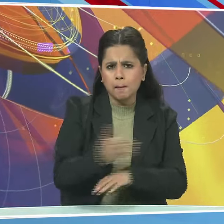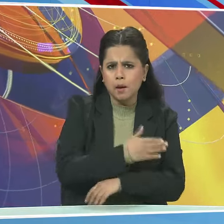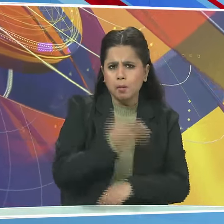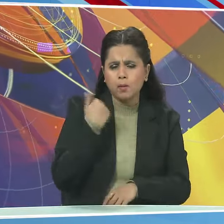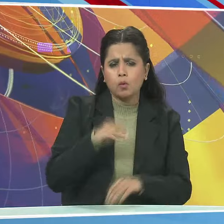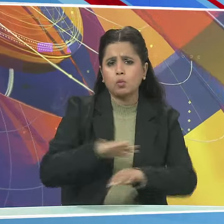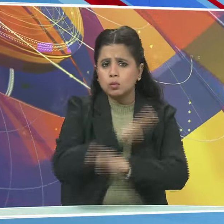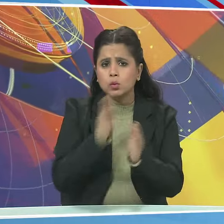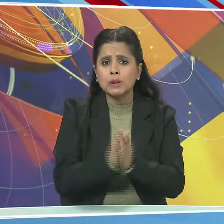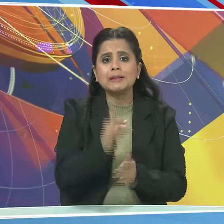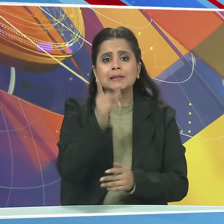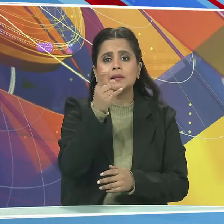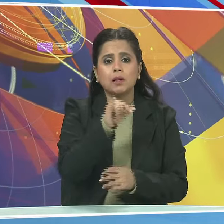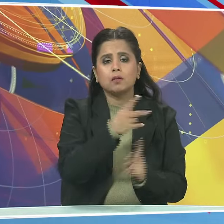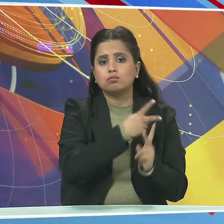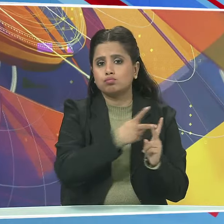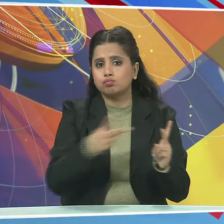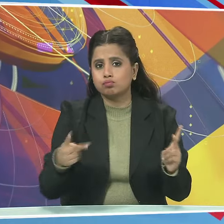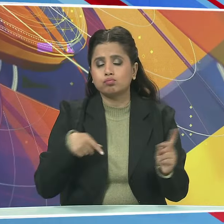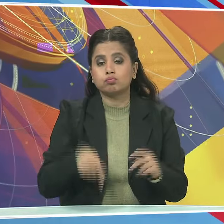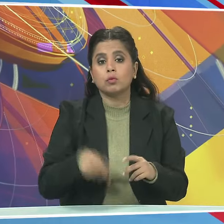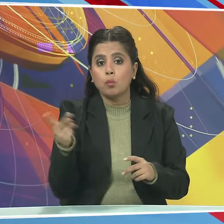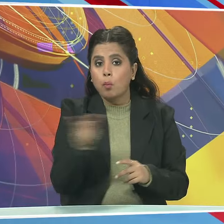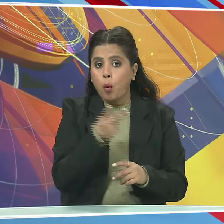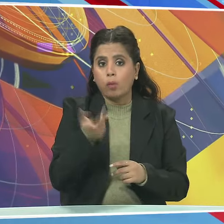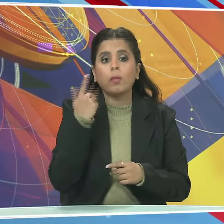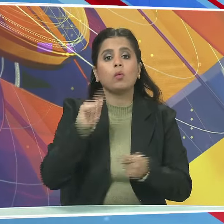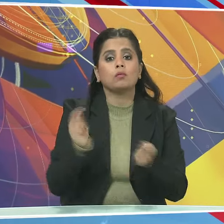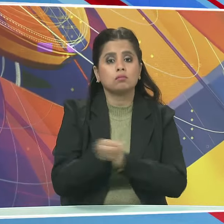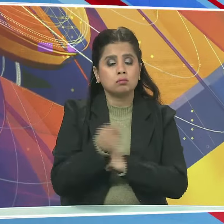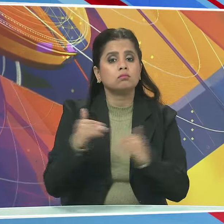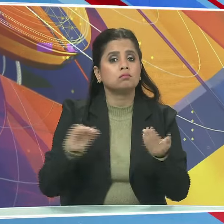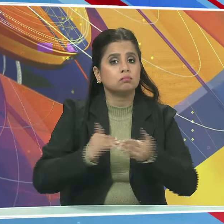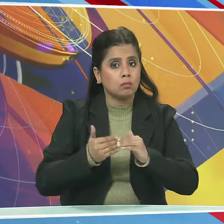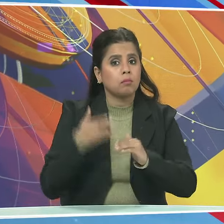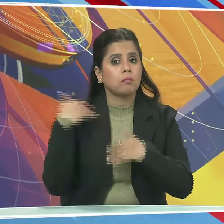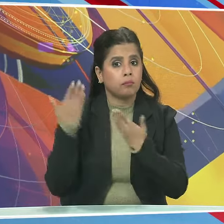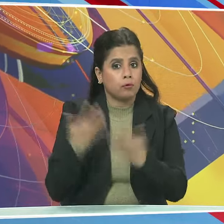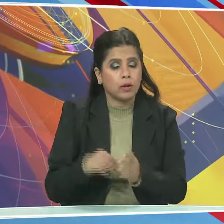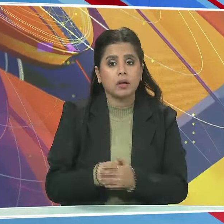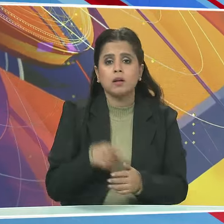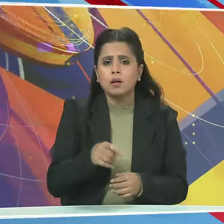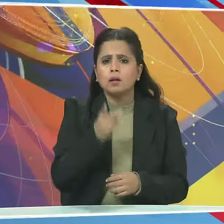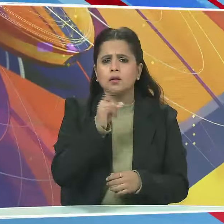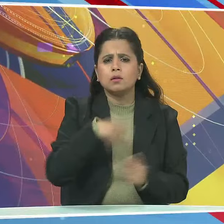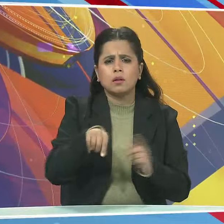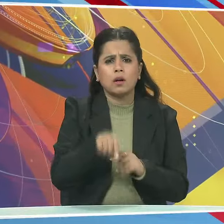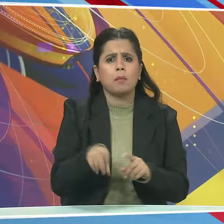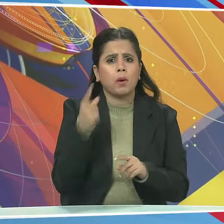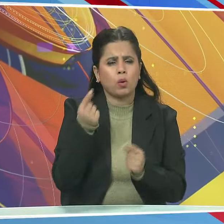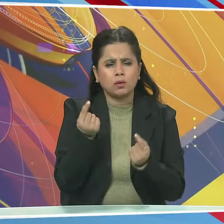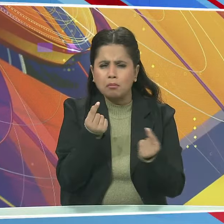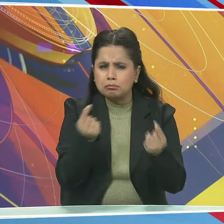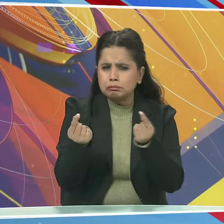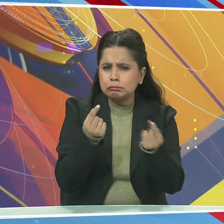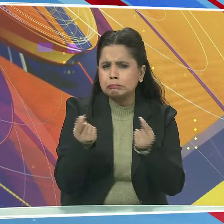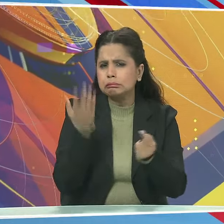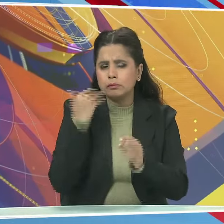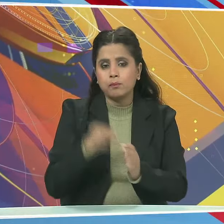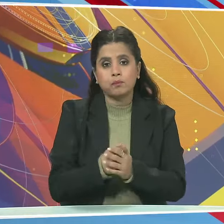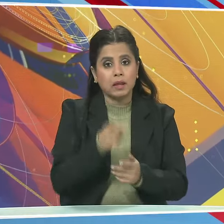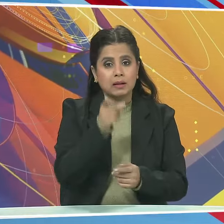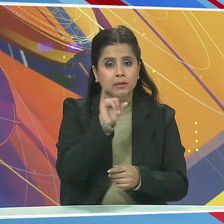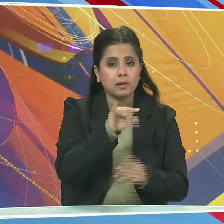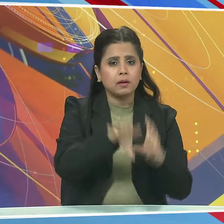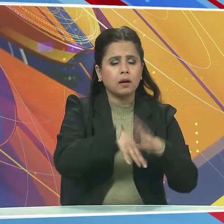कुल 16 सिरीज इन दोनों देशों के बीच खेली गई हैं जिसमें मुकाबला काटे का रहा है 16